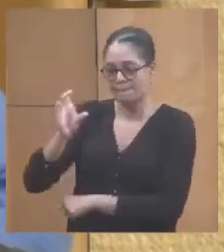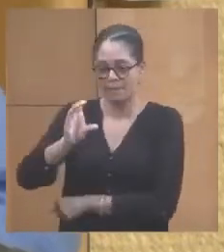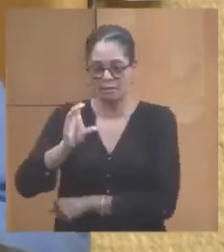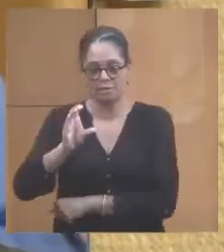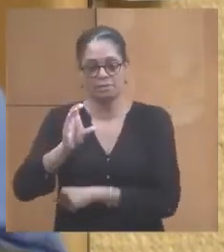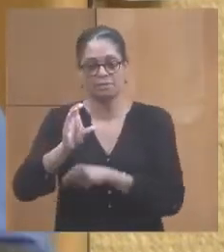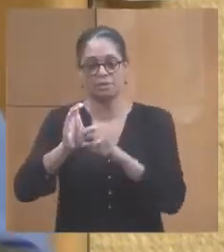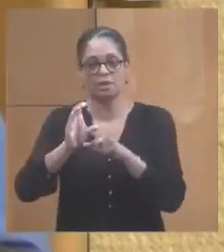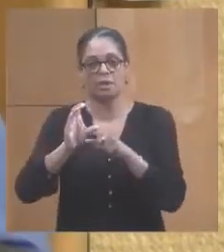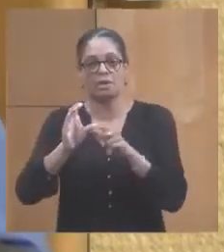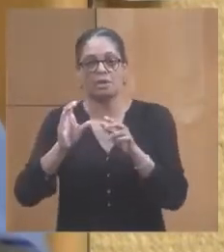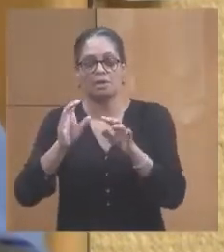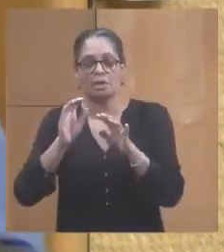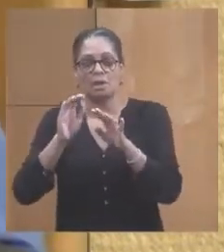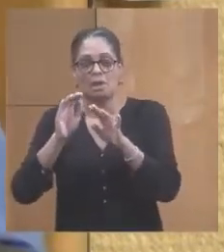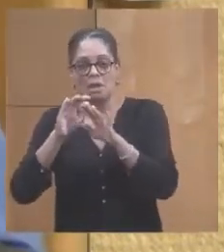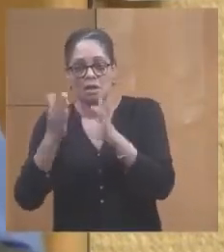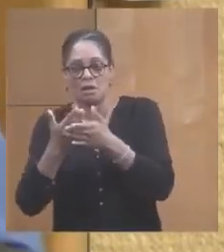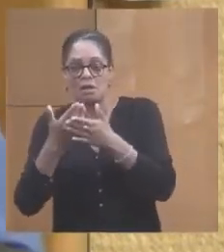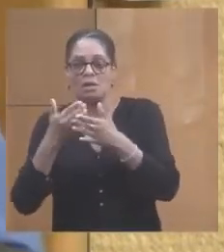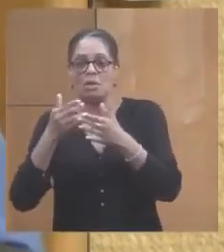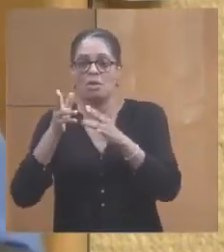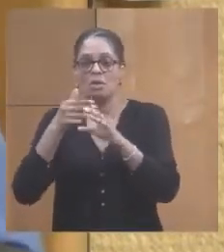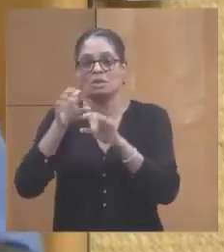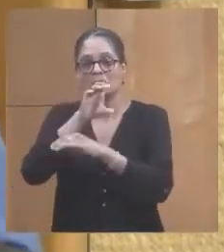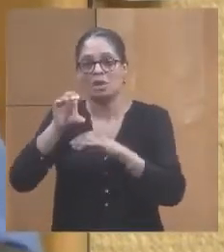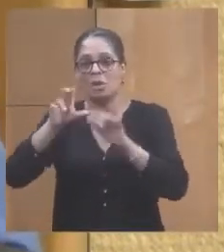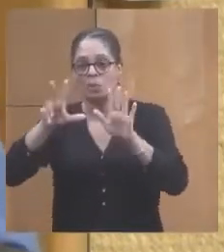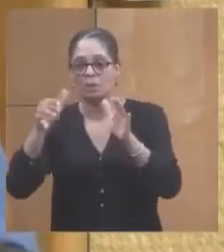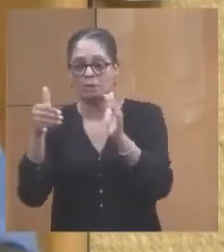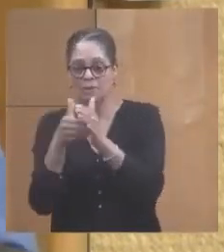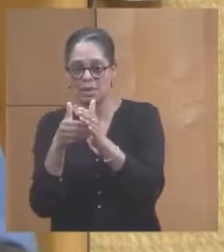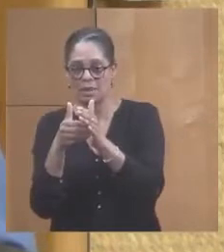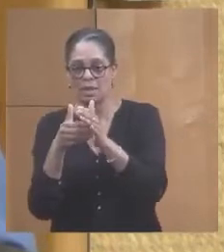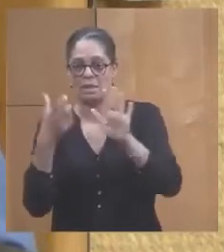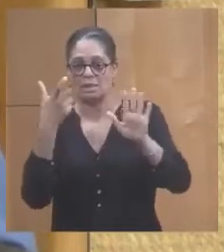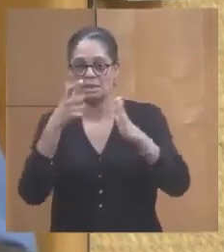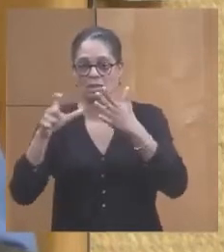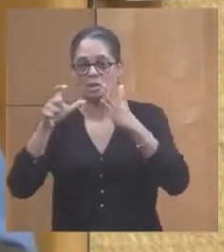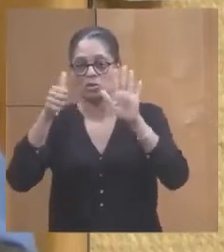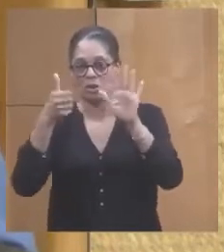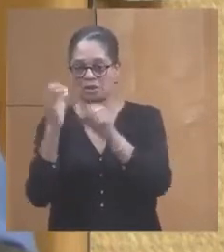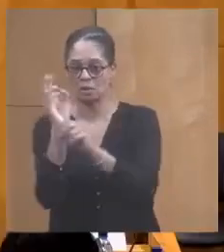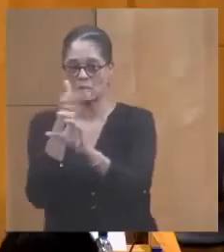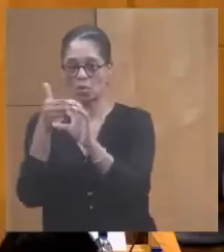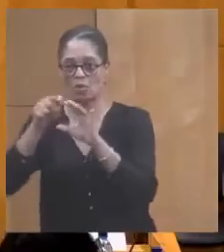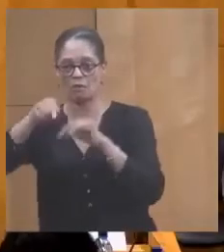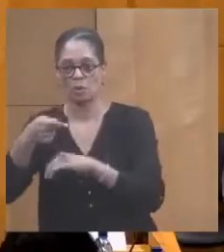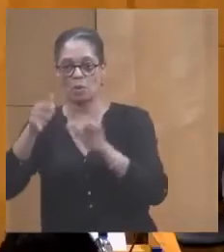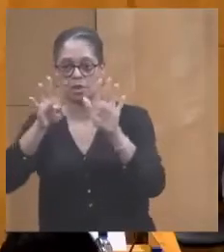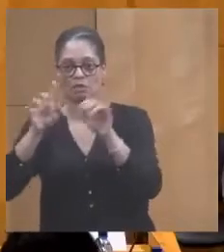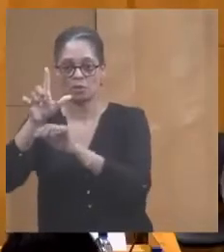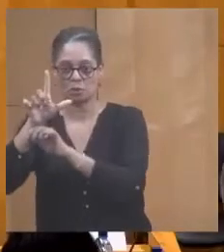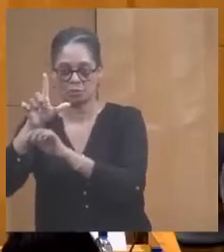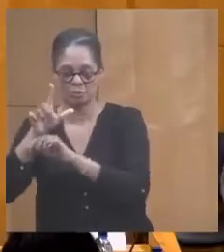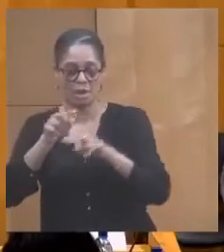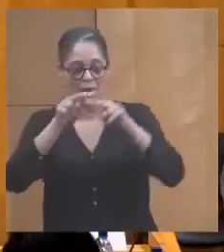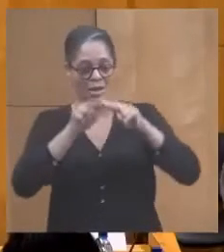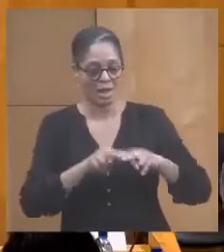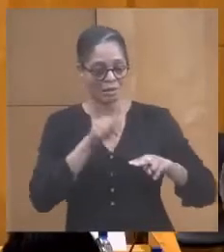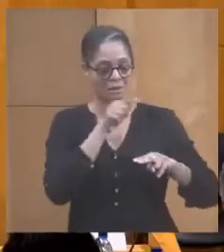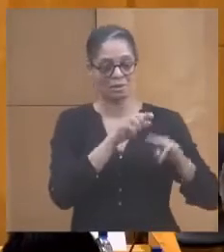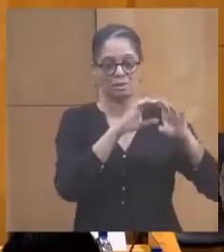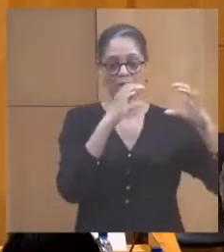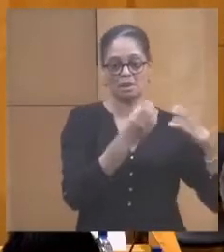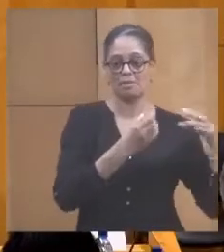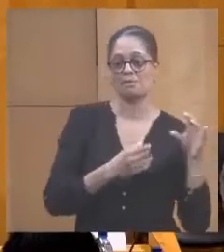valeur absolue, en euros hors taxes, 108 760,92 euros. Et le reste à charge de